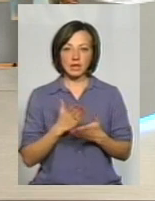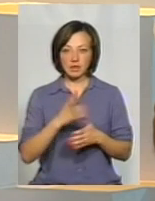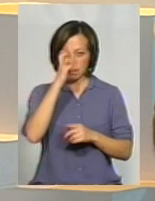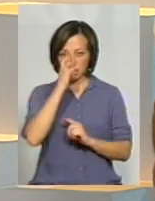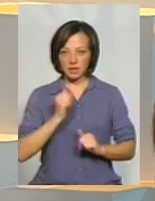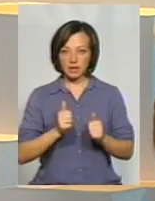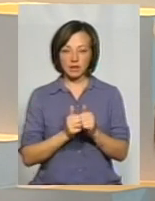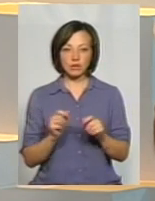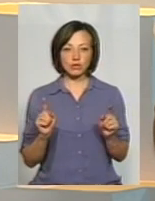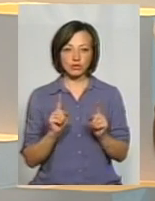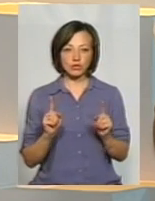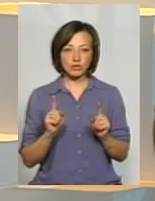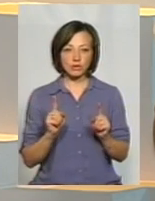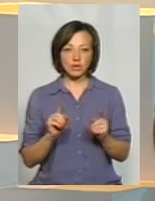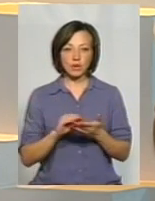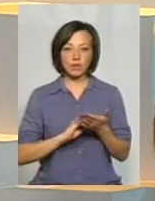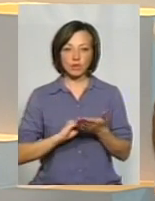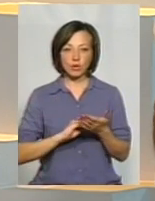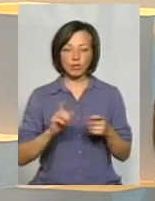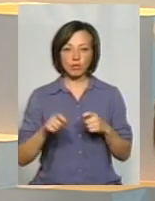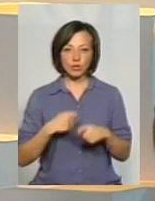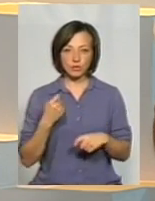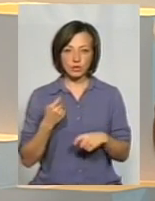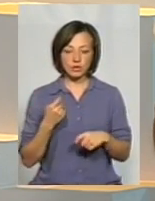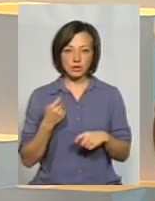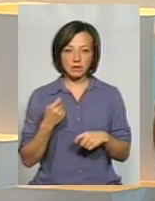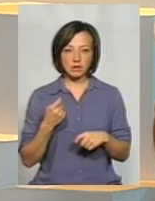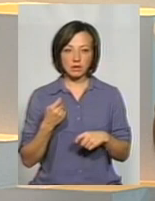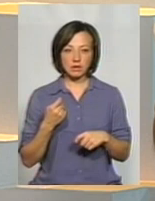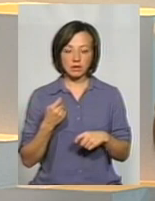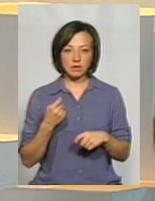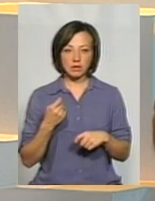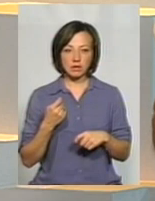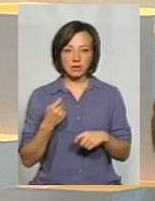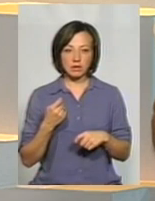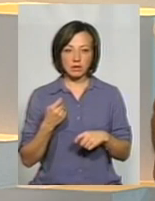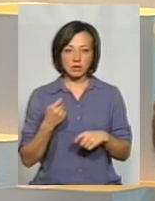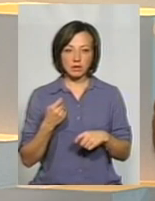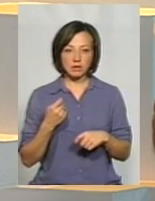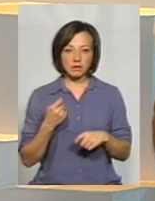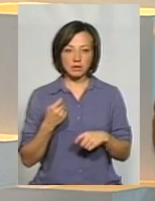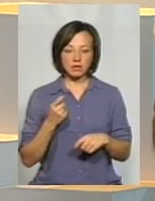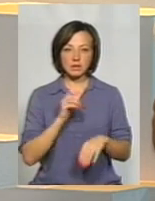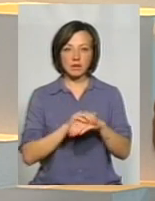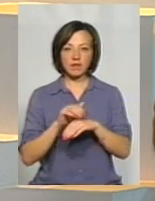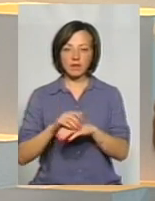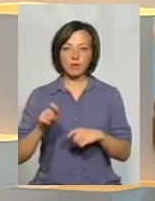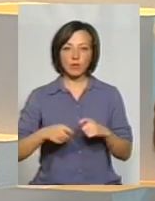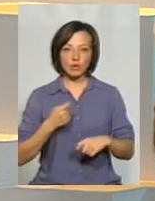країни, що за повторне порушення, ув'язнення, за вирівлення порушення